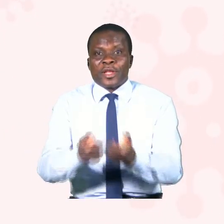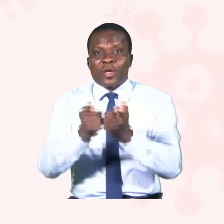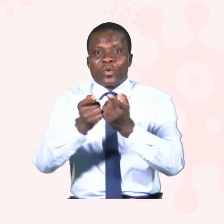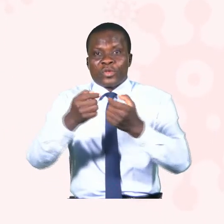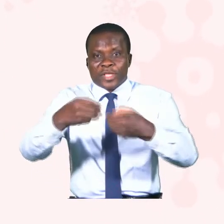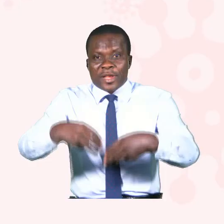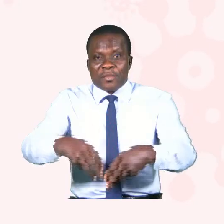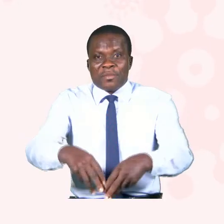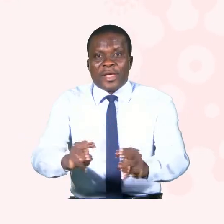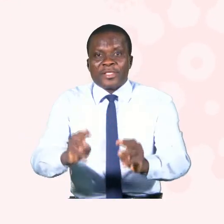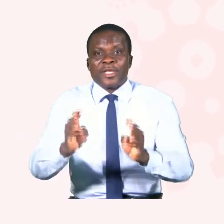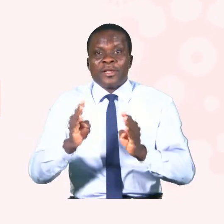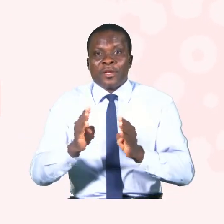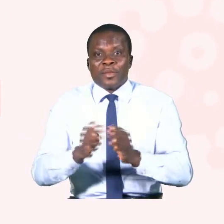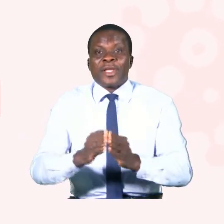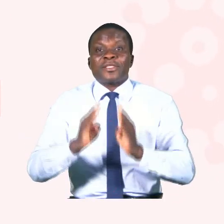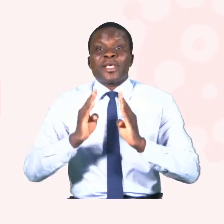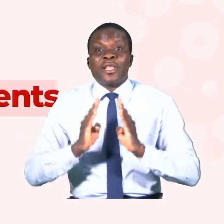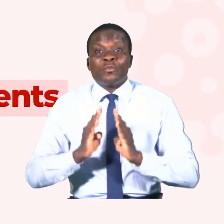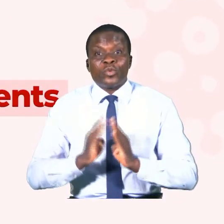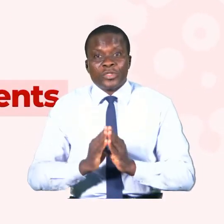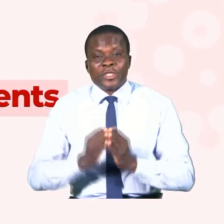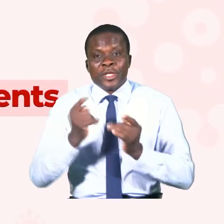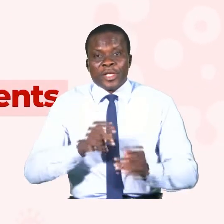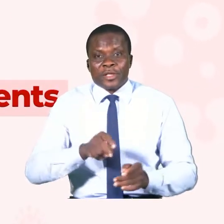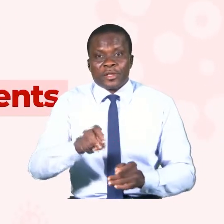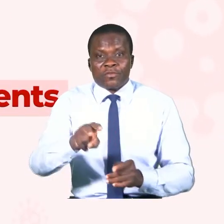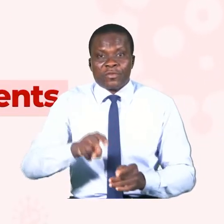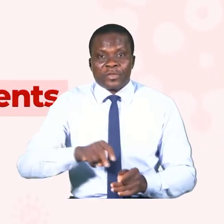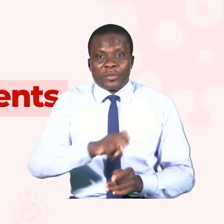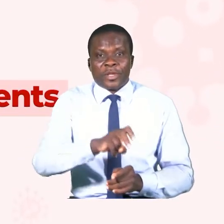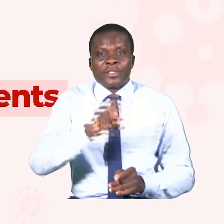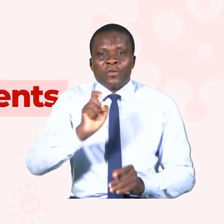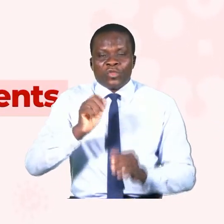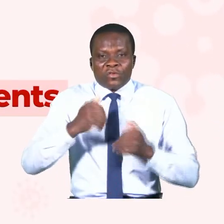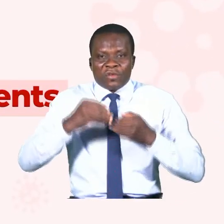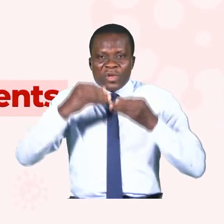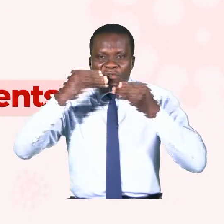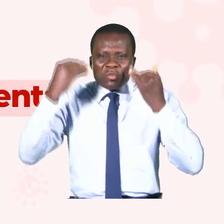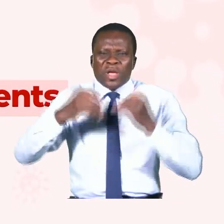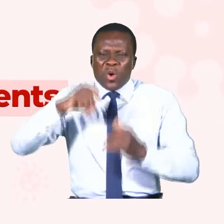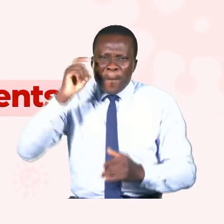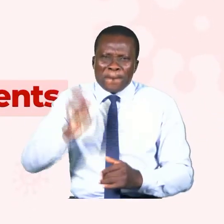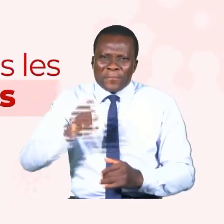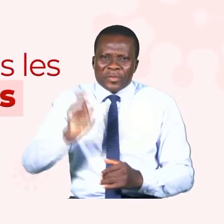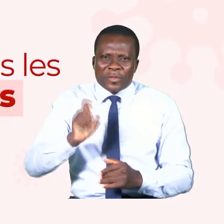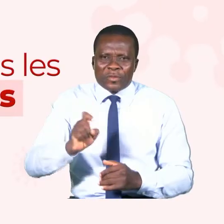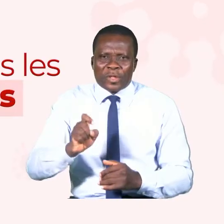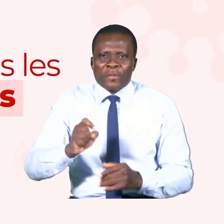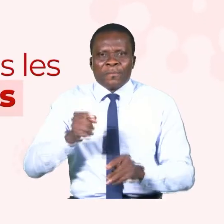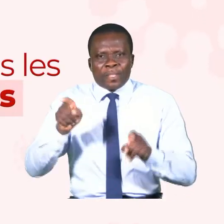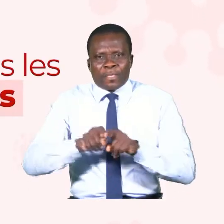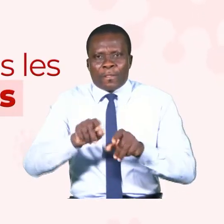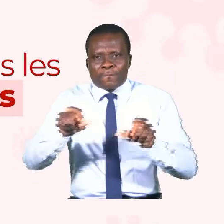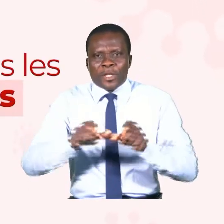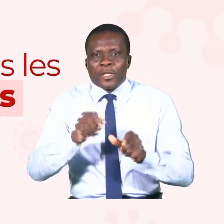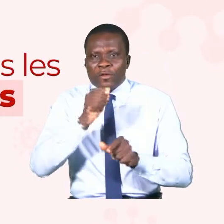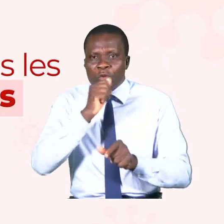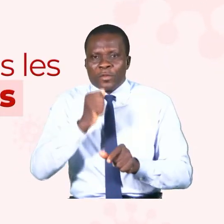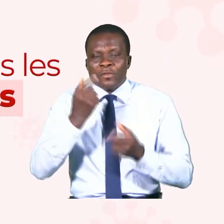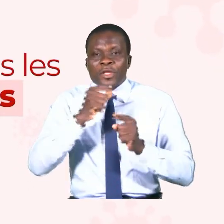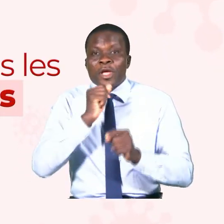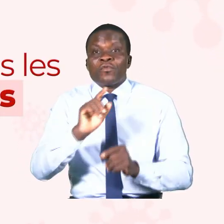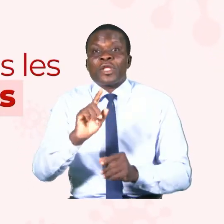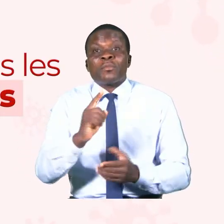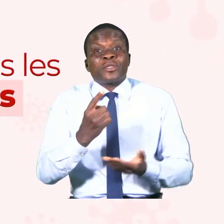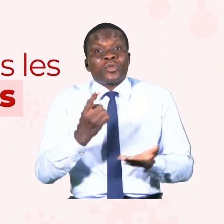dans les marchés, les magasins, les boutiques et lors des déplacements, le port du masque est obligatoire. Même dans les lieux privés, dès lors que